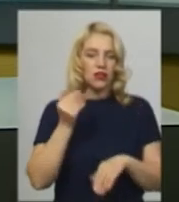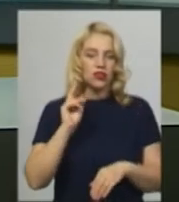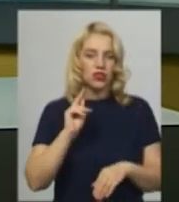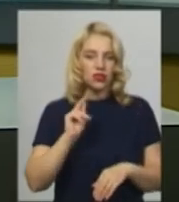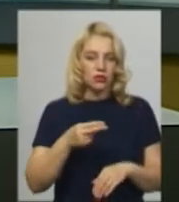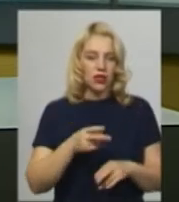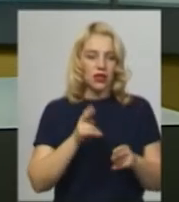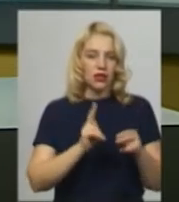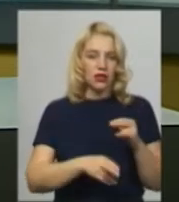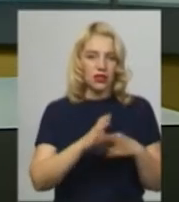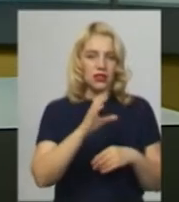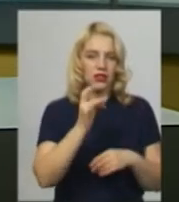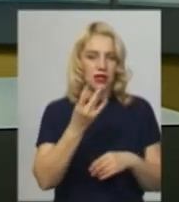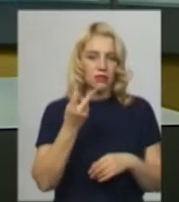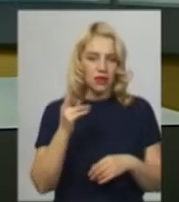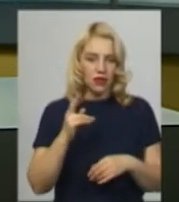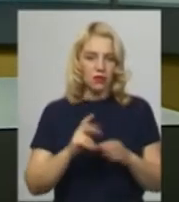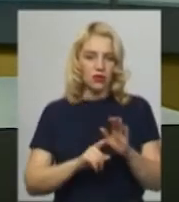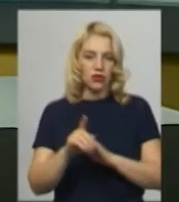вересня. Подробиці далі у сюжеті.